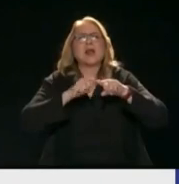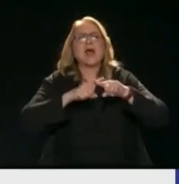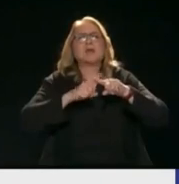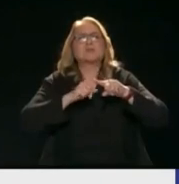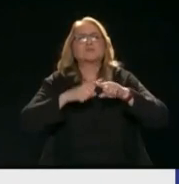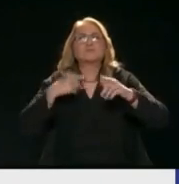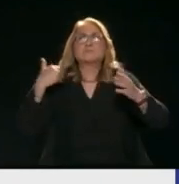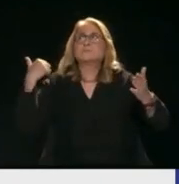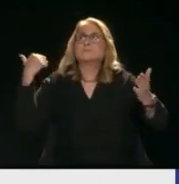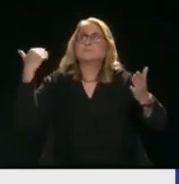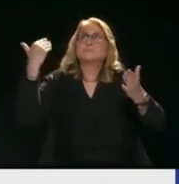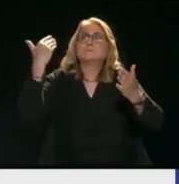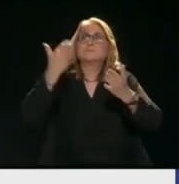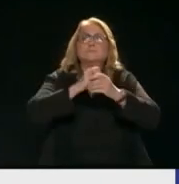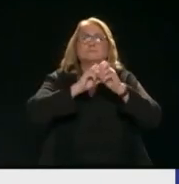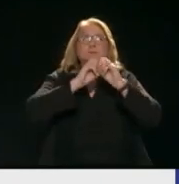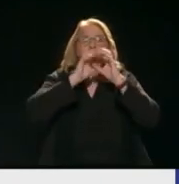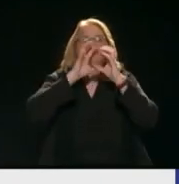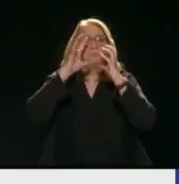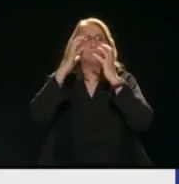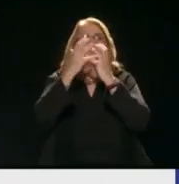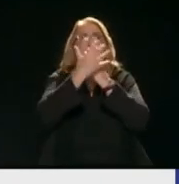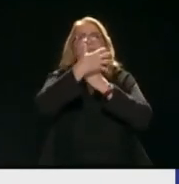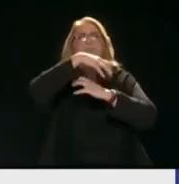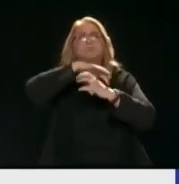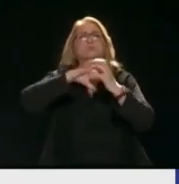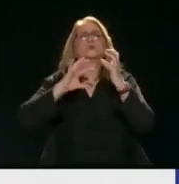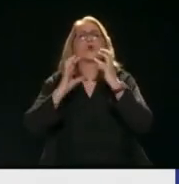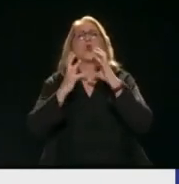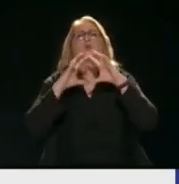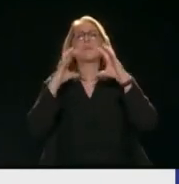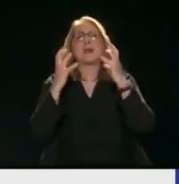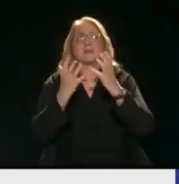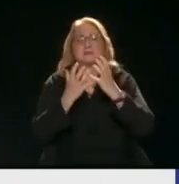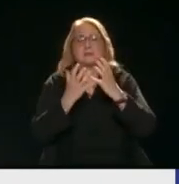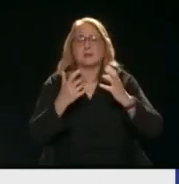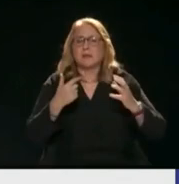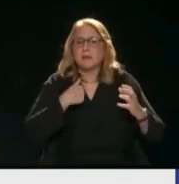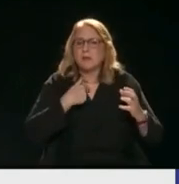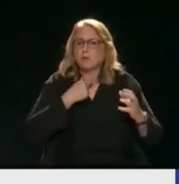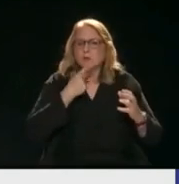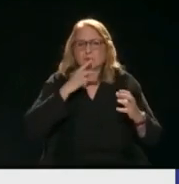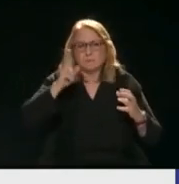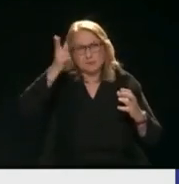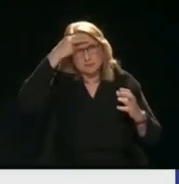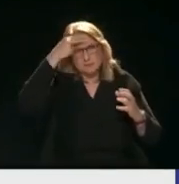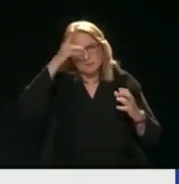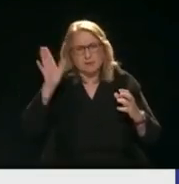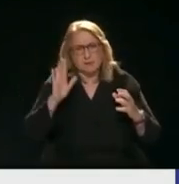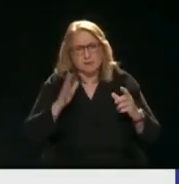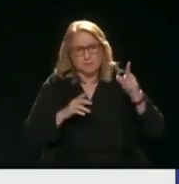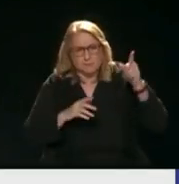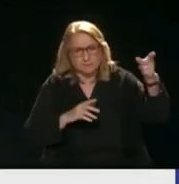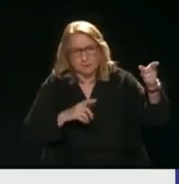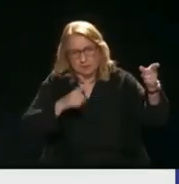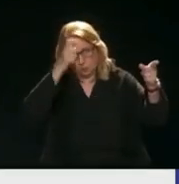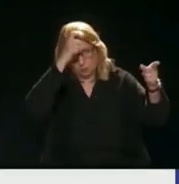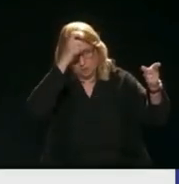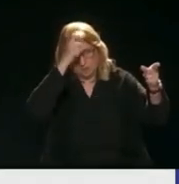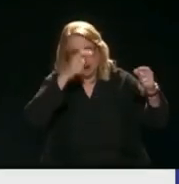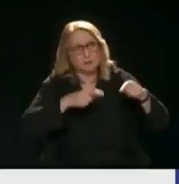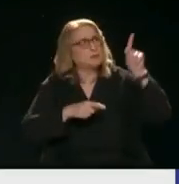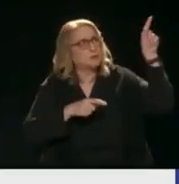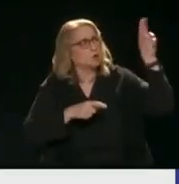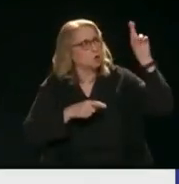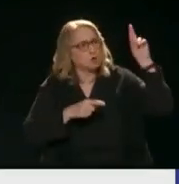Ναι είναι των ανθρώπων Έτσι θα το καταλάβουμε Εγώ δεν βάζω ταμπέλες Εκεί είναι Τούρκοι Ποιοι είναι Τούρκοι Δεν τους είπαν αυτοί Εκεί είναι οι Ρώσοι Πότε τους